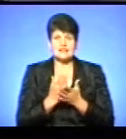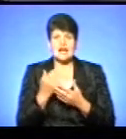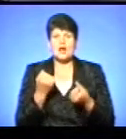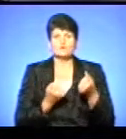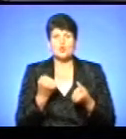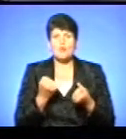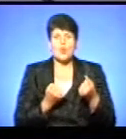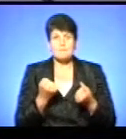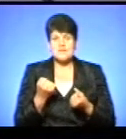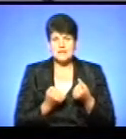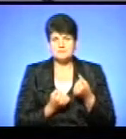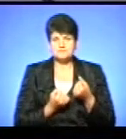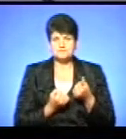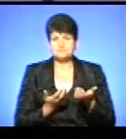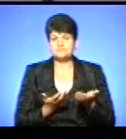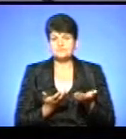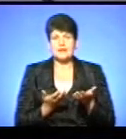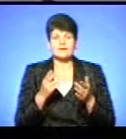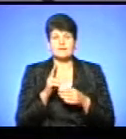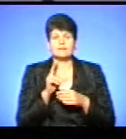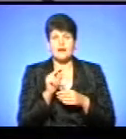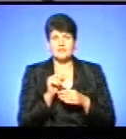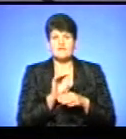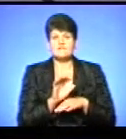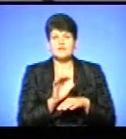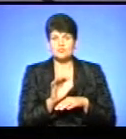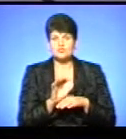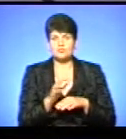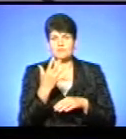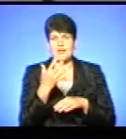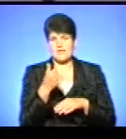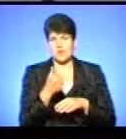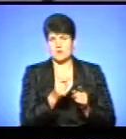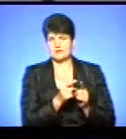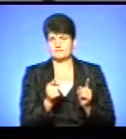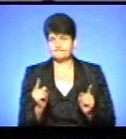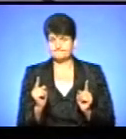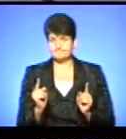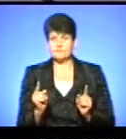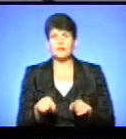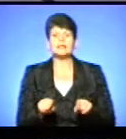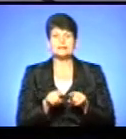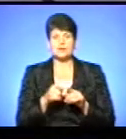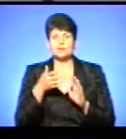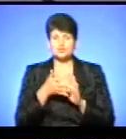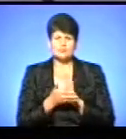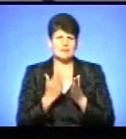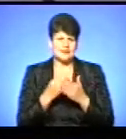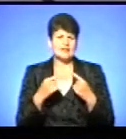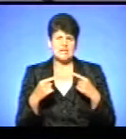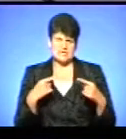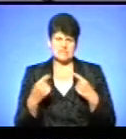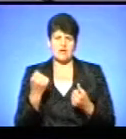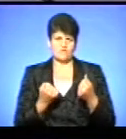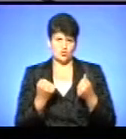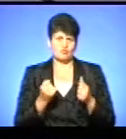здати випуску якого не більше п'яти років. Також ми розуміємо, що є різні автомобілі,